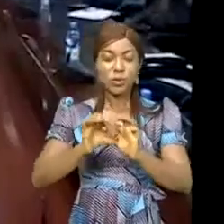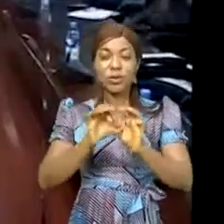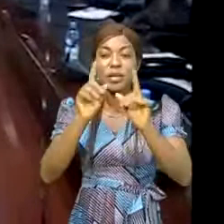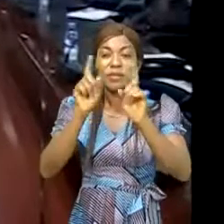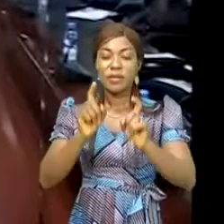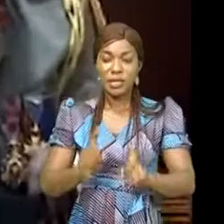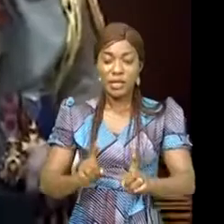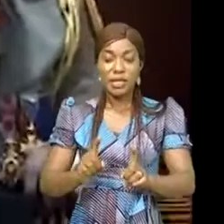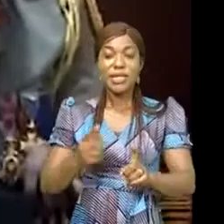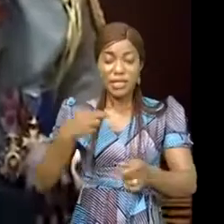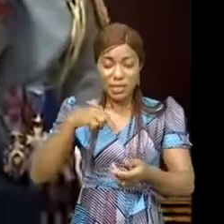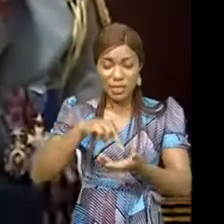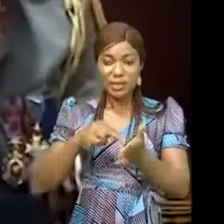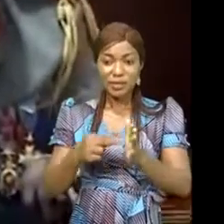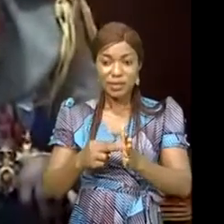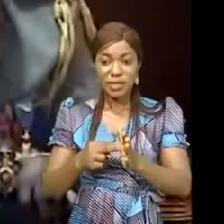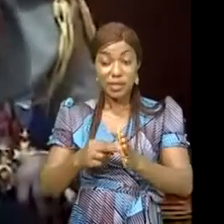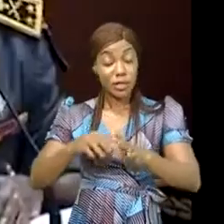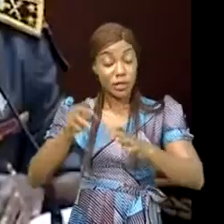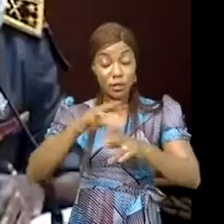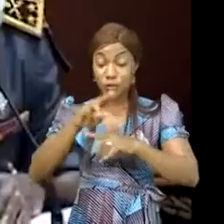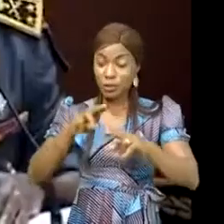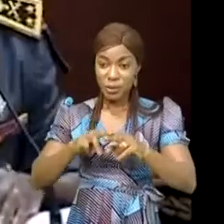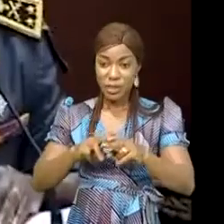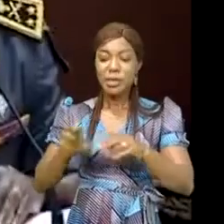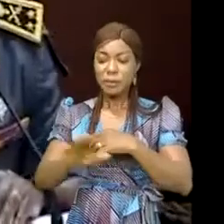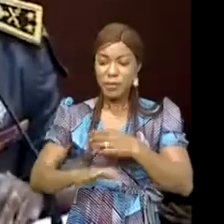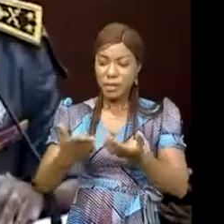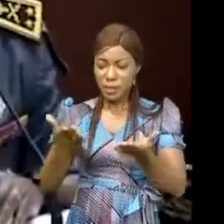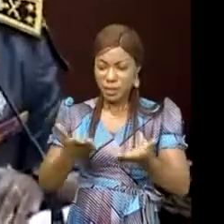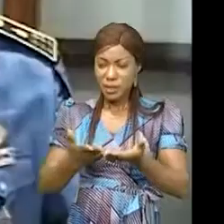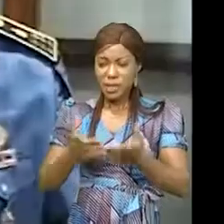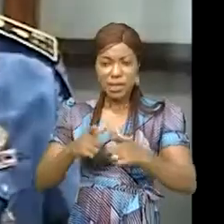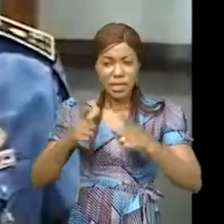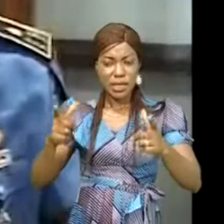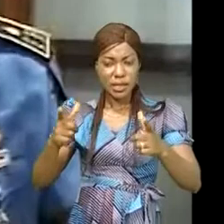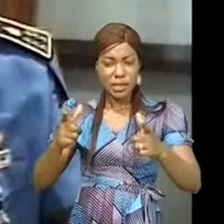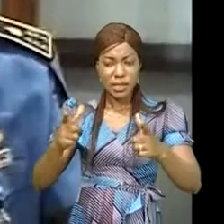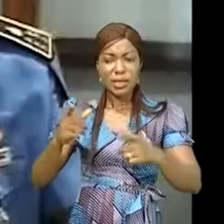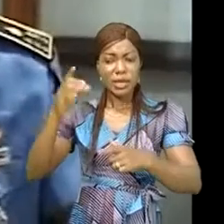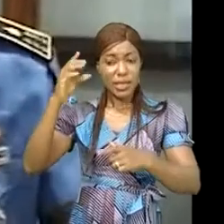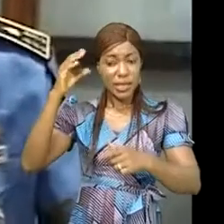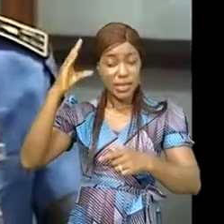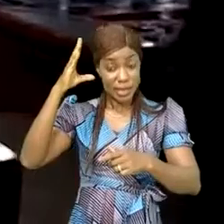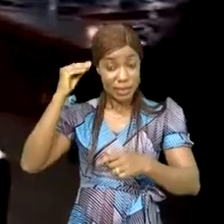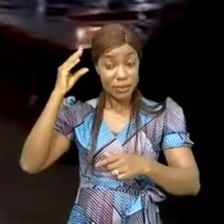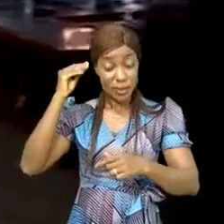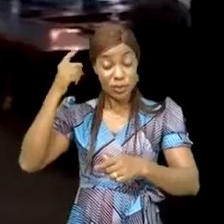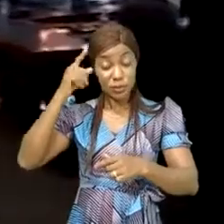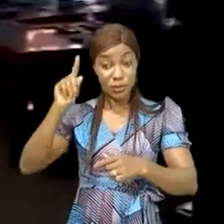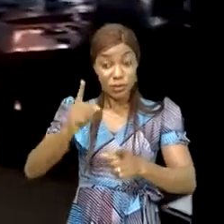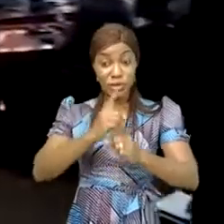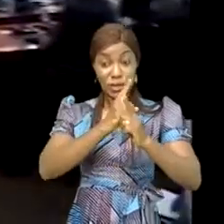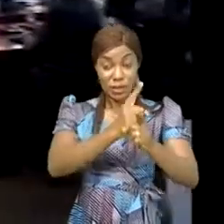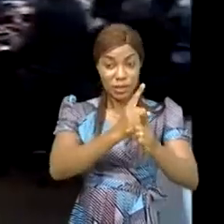ici parce que ce pays a une grande expérience en matière de formation, des élites militaires, des élites de défense et de sécurité.